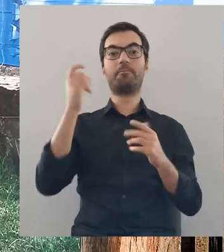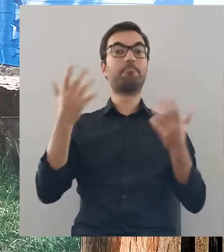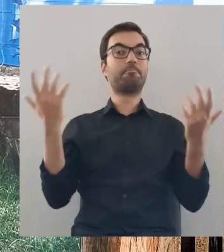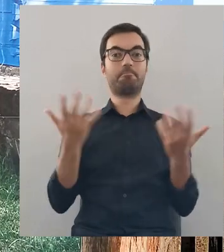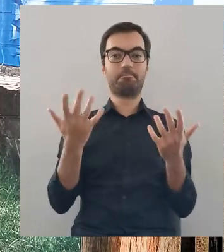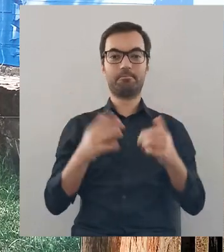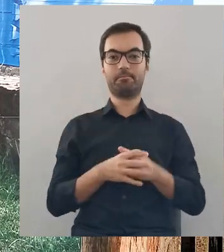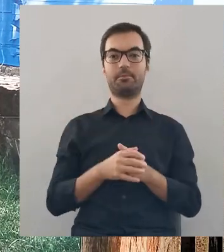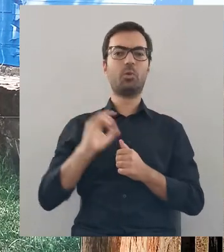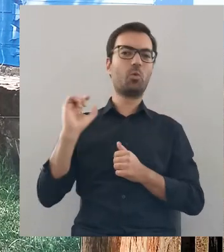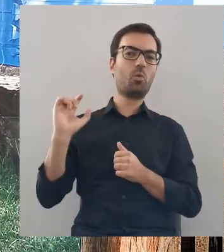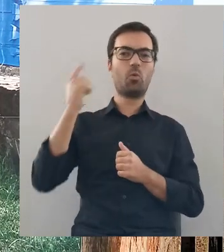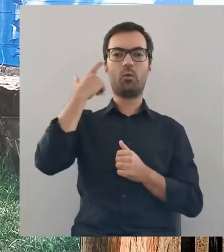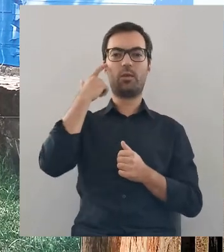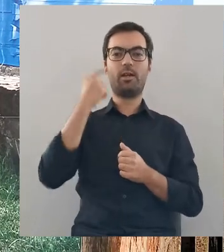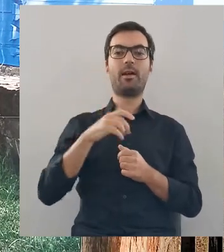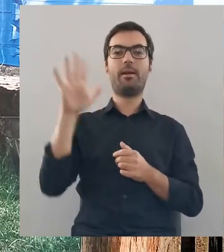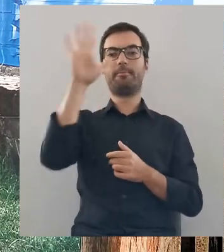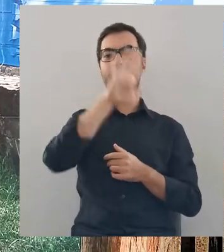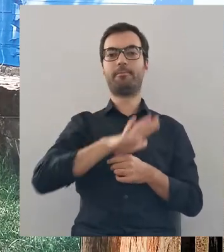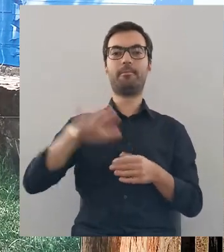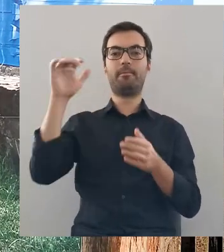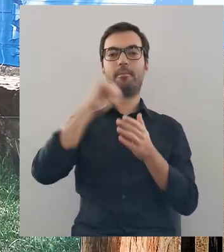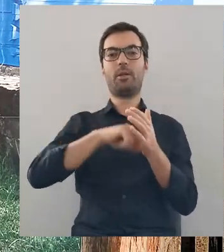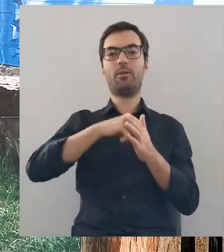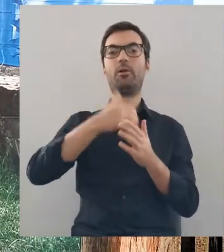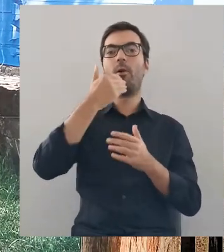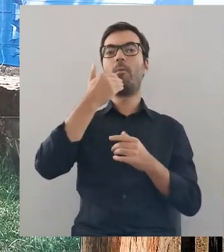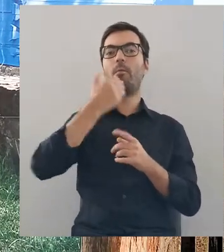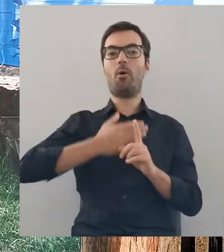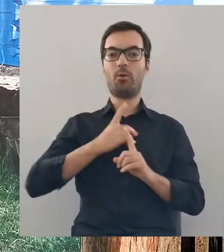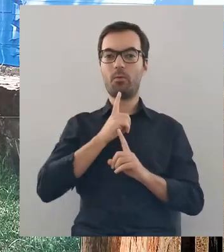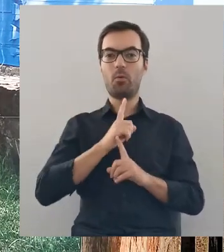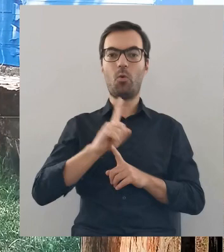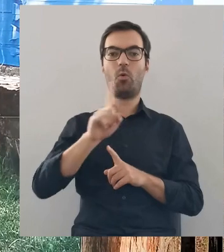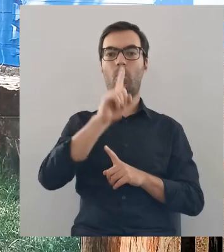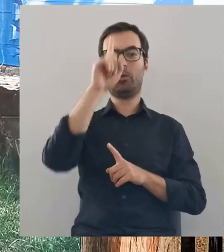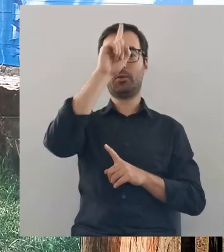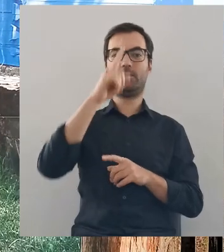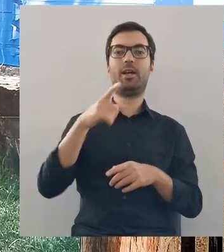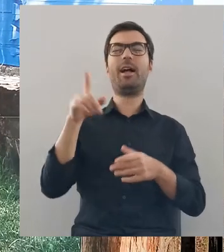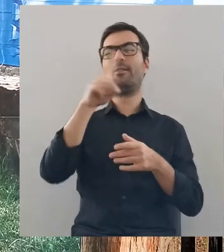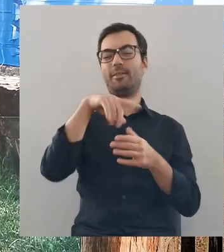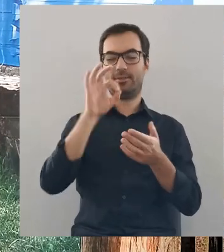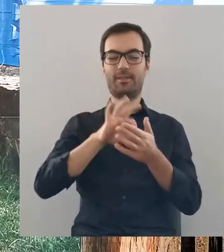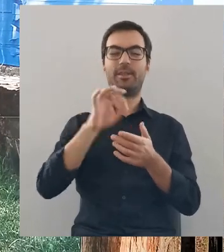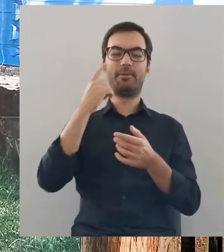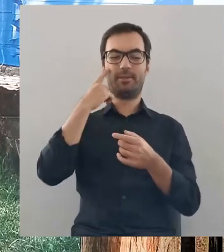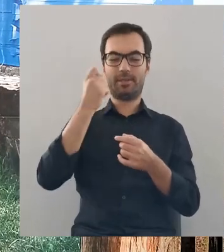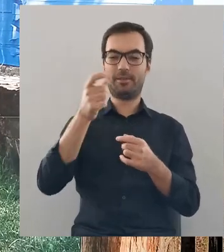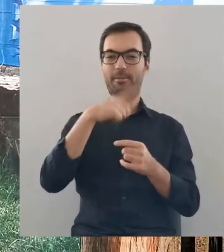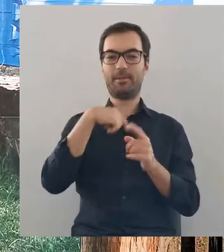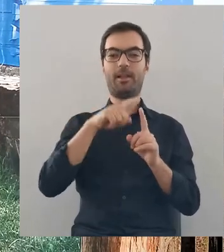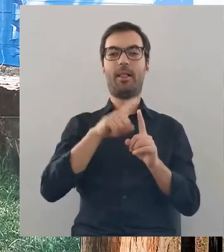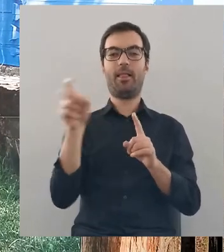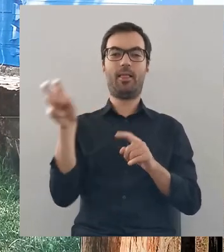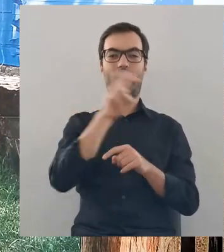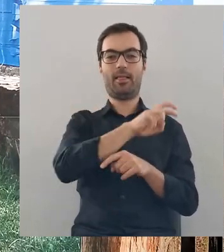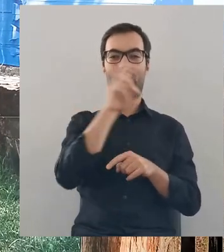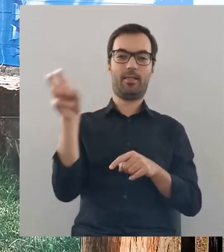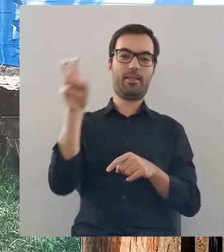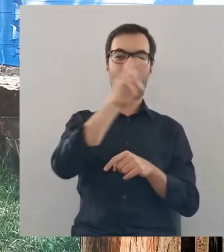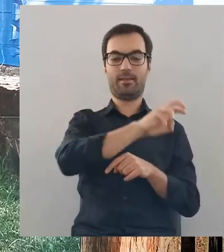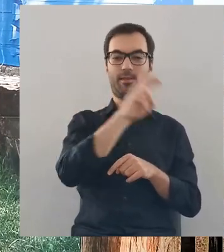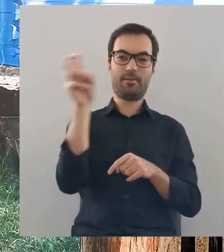tej pory wędrowaliśmy przede wszystkim z południa na północ, chociaż Państwo już zwrócili z pewnością uwagę, że sobie